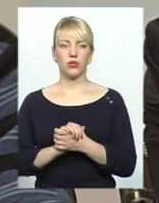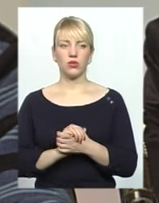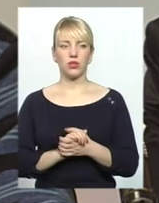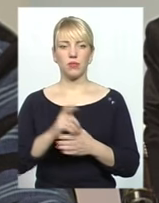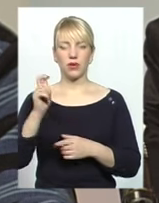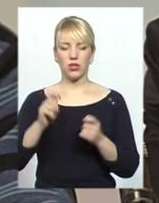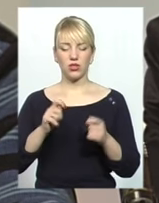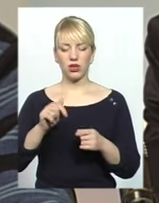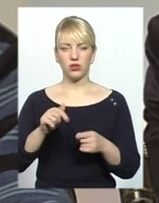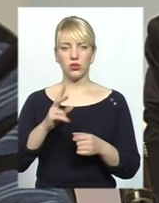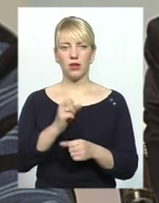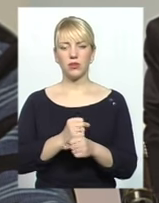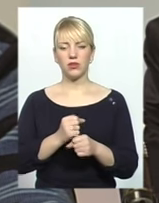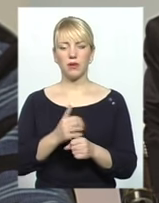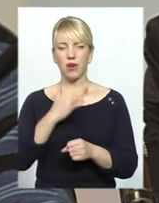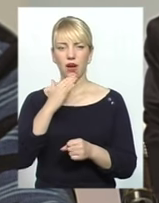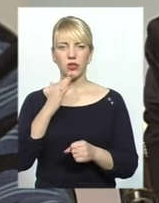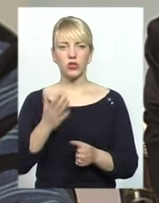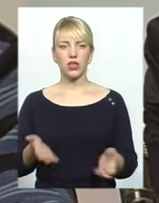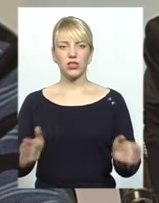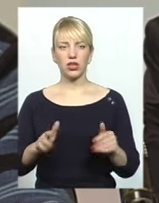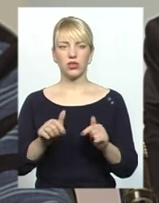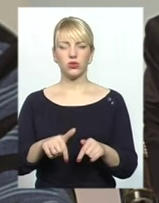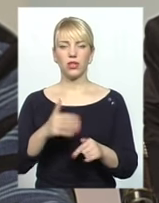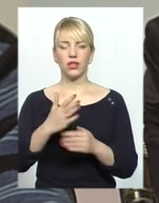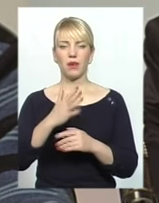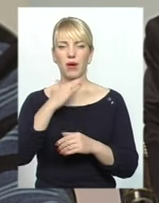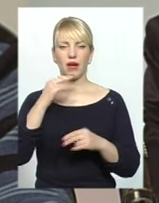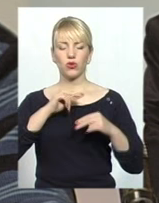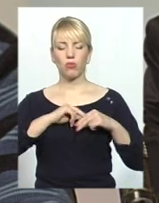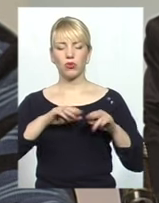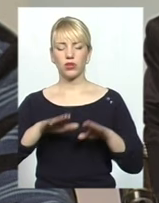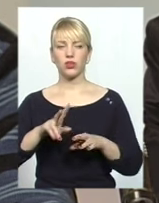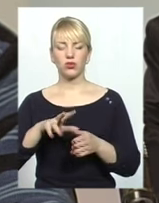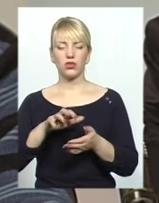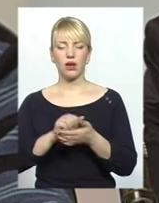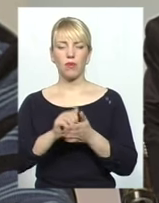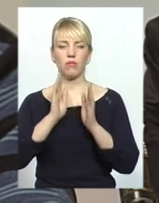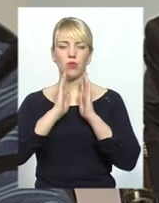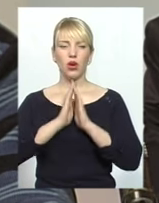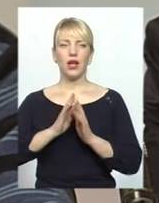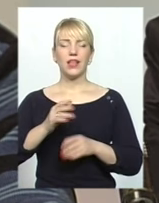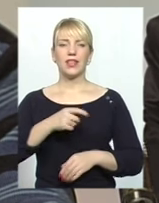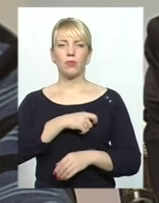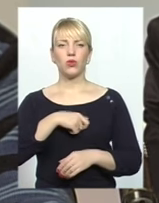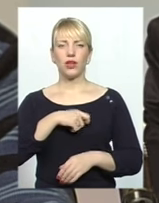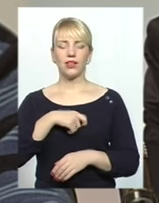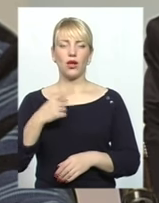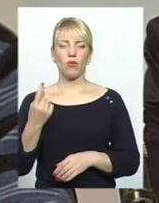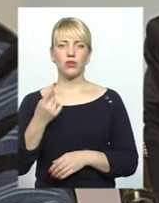теж позалишалися тут. Є багато посади, які займали мусульмани, обласні депутати обласної ради,